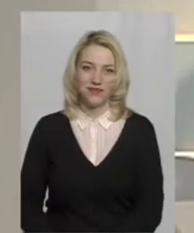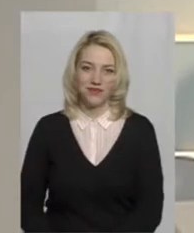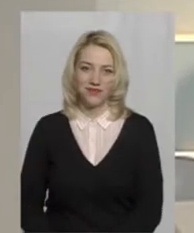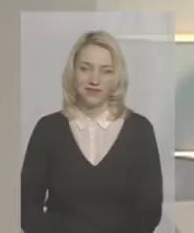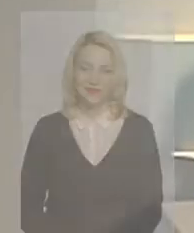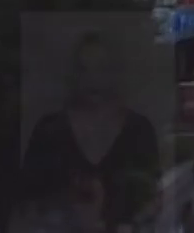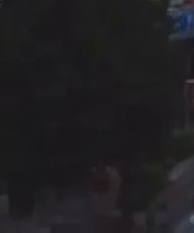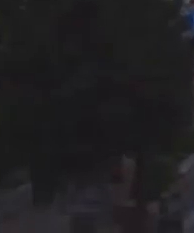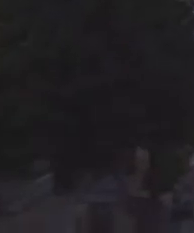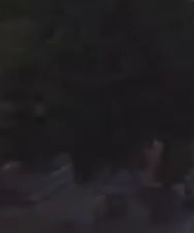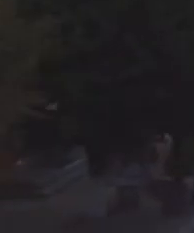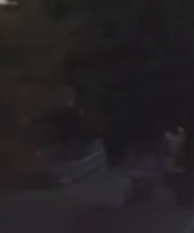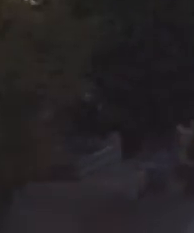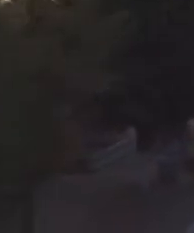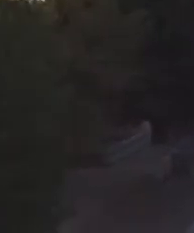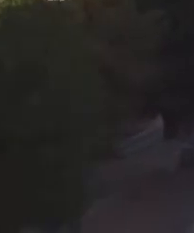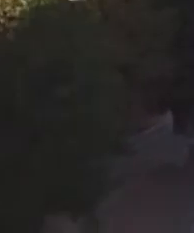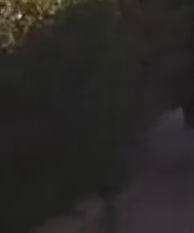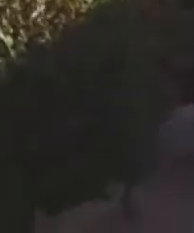Дякую